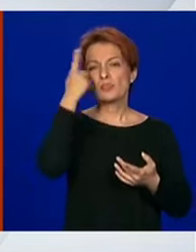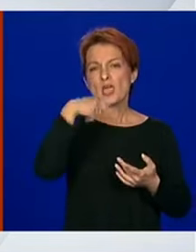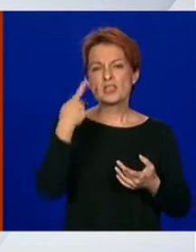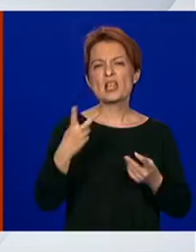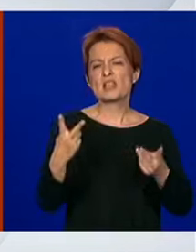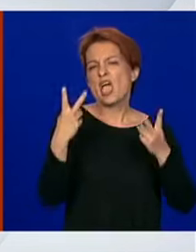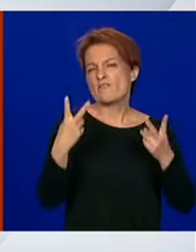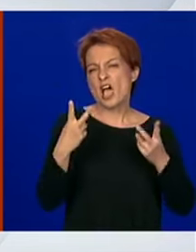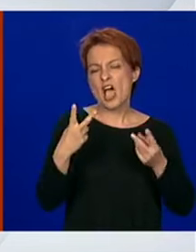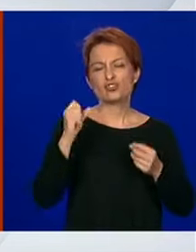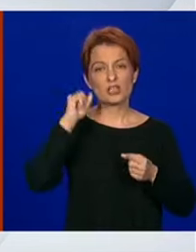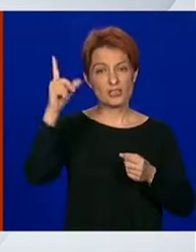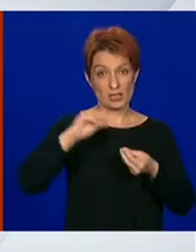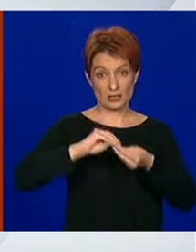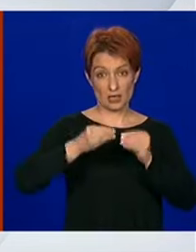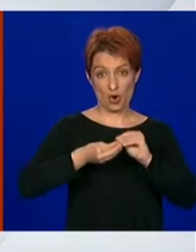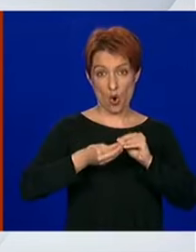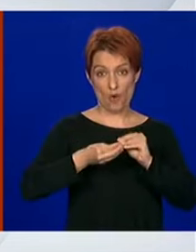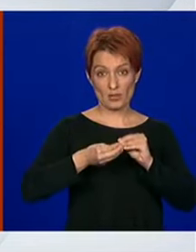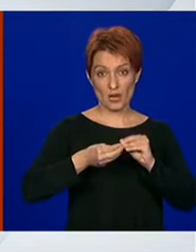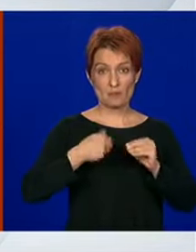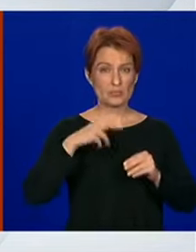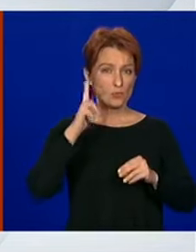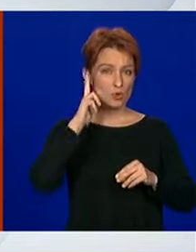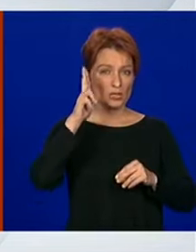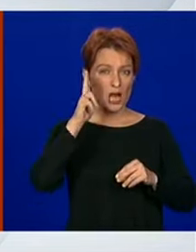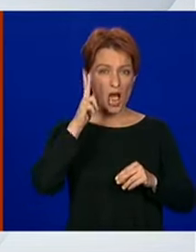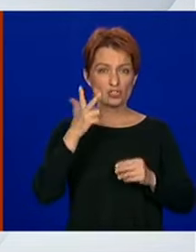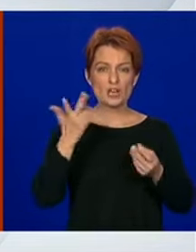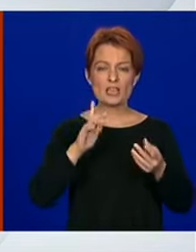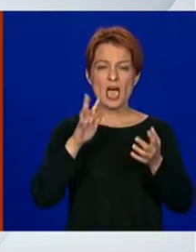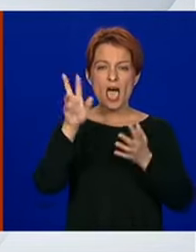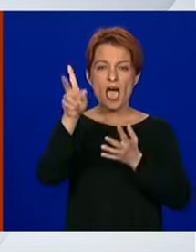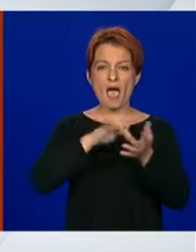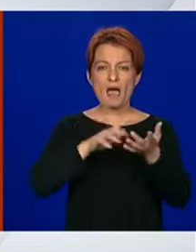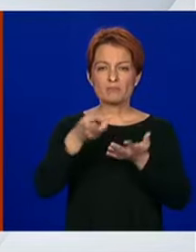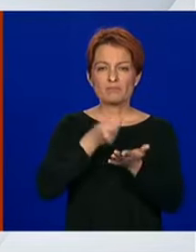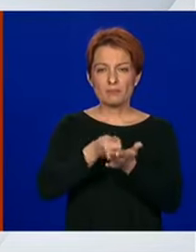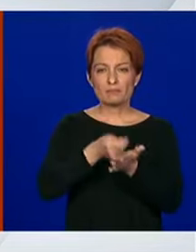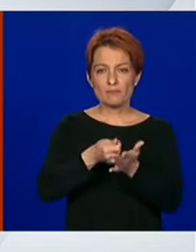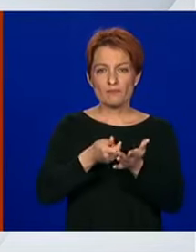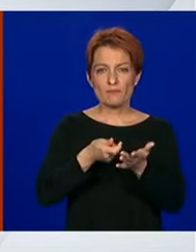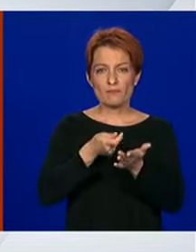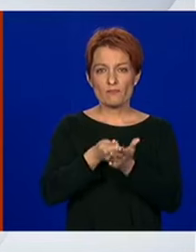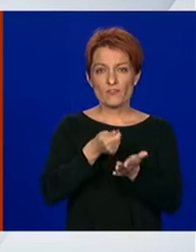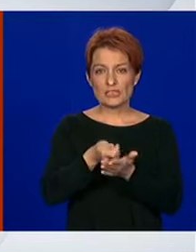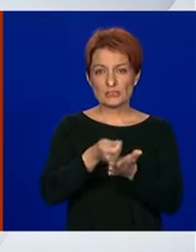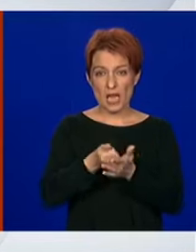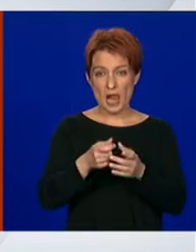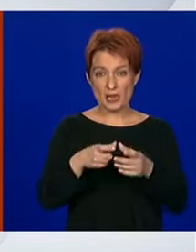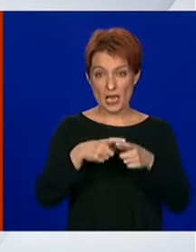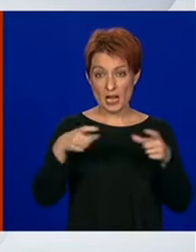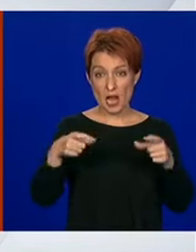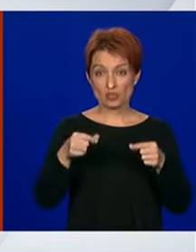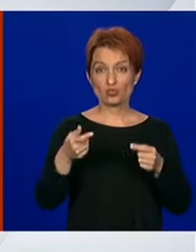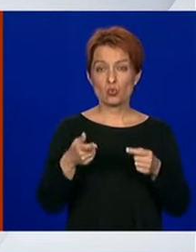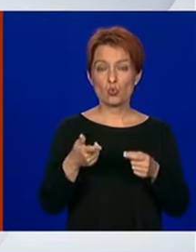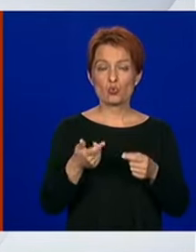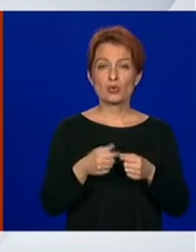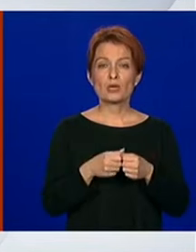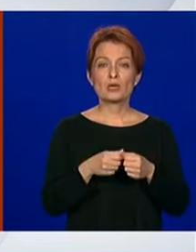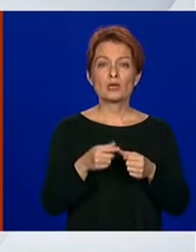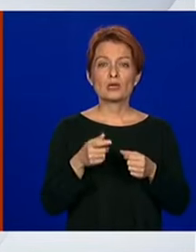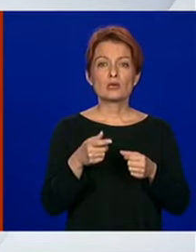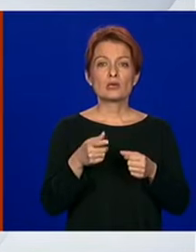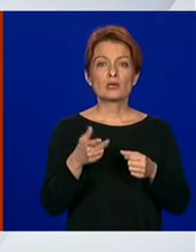trgovinu mi smo tražili od apisa da temeljom fiskalnih računa na kojima apis ima kontrolu nam kaže